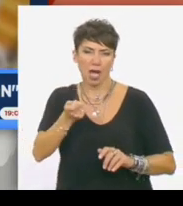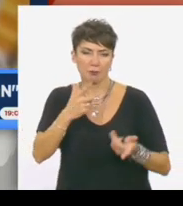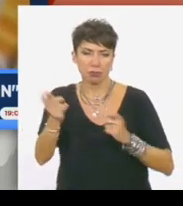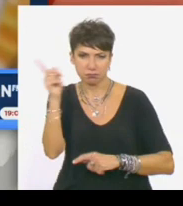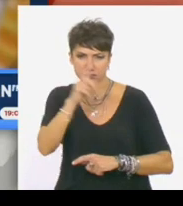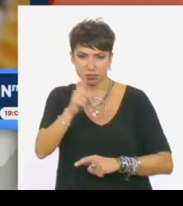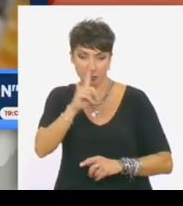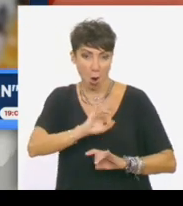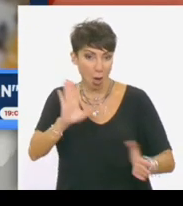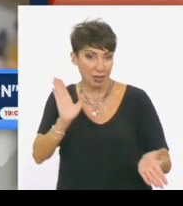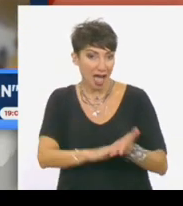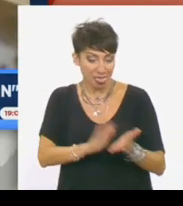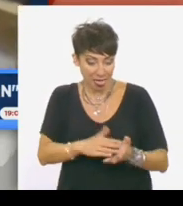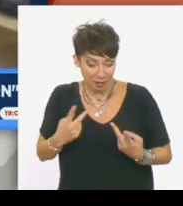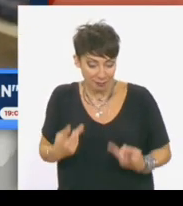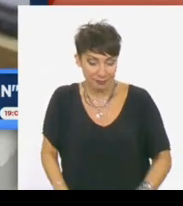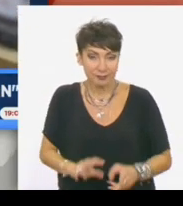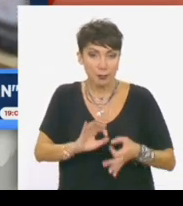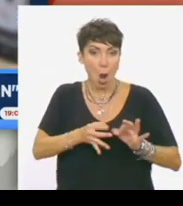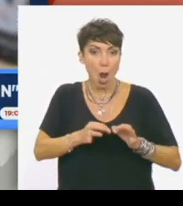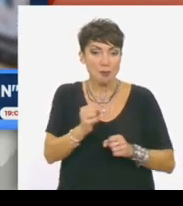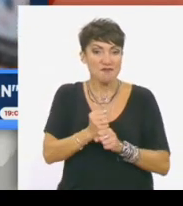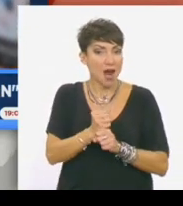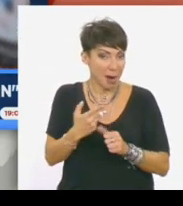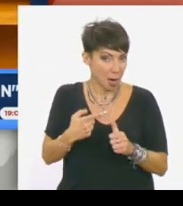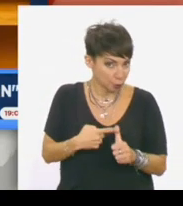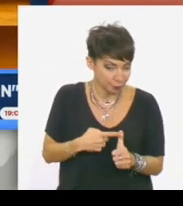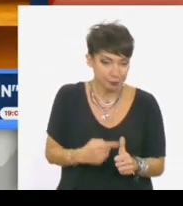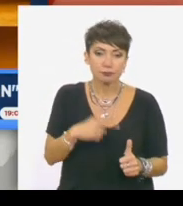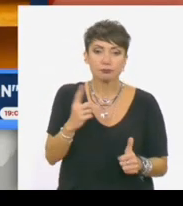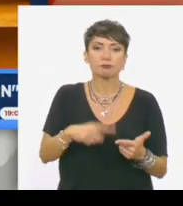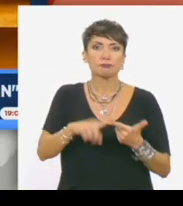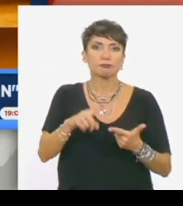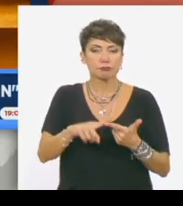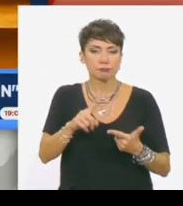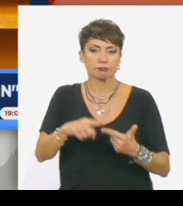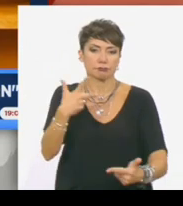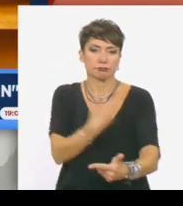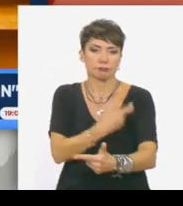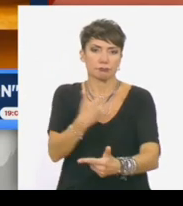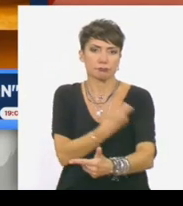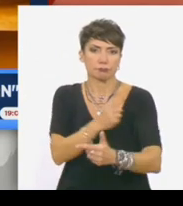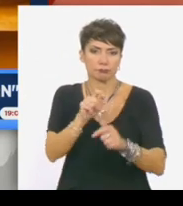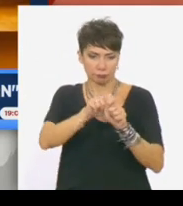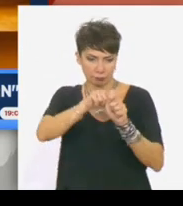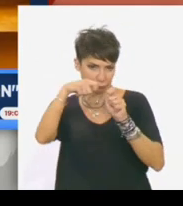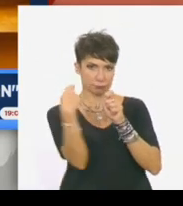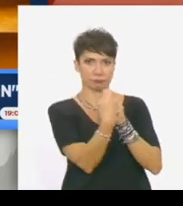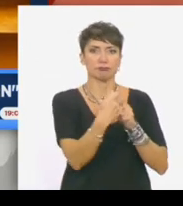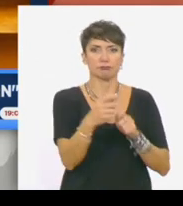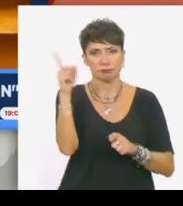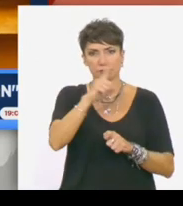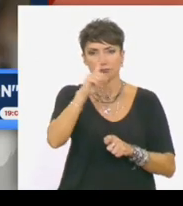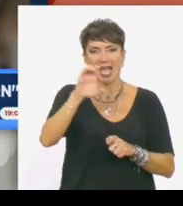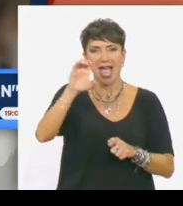χωρίς βέβαια την άδεια του ΕΟΦ, είτε ήταν ουσίες σκευάσματα ντόπινγκ, τα οποία έφεραν πλαστή ταινία του ΕΟΦ,